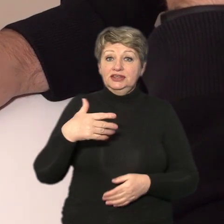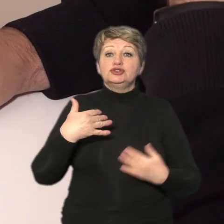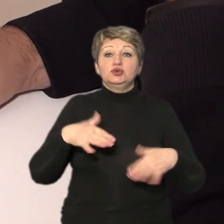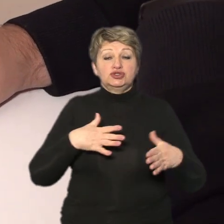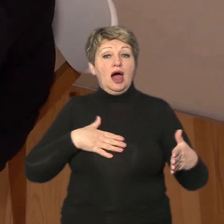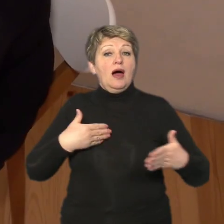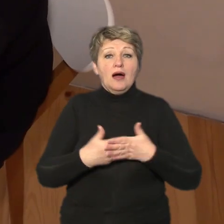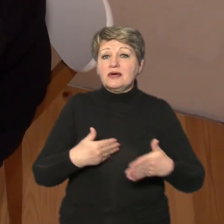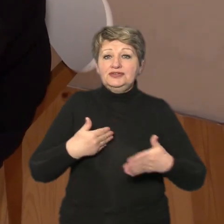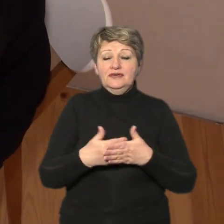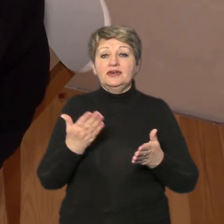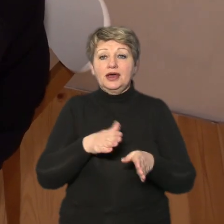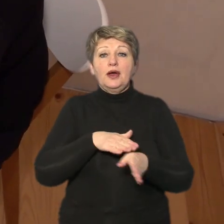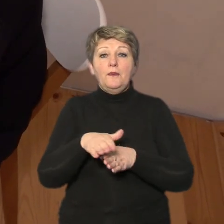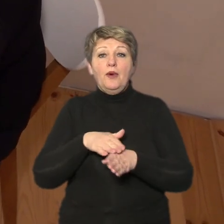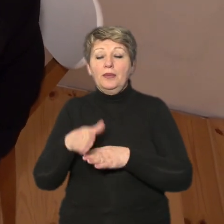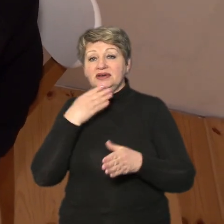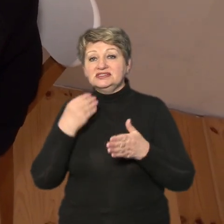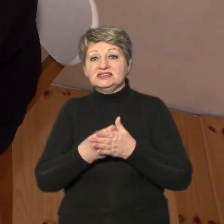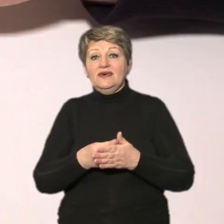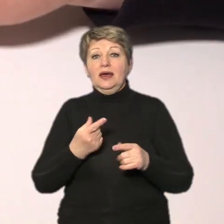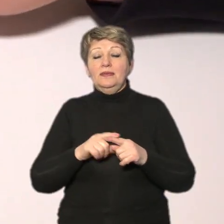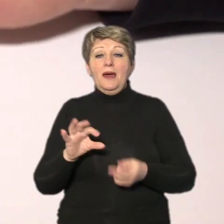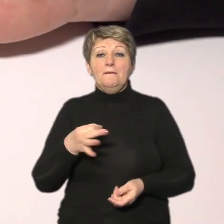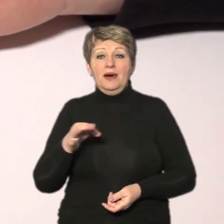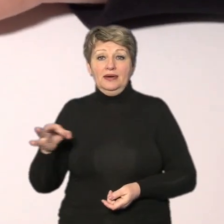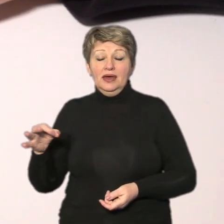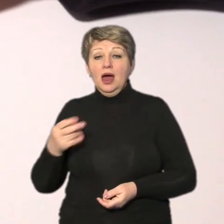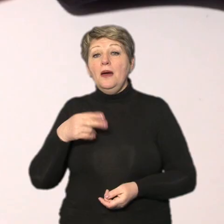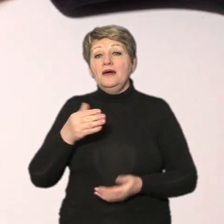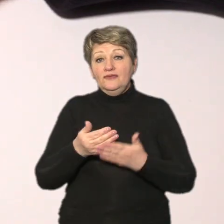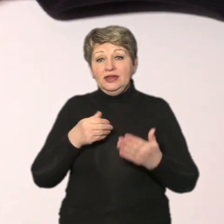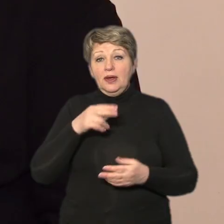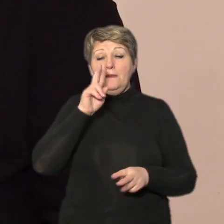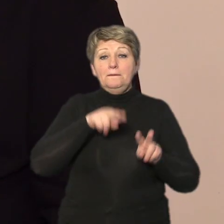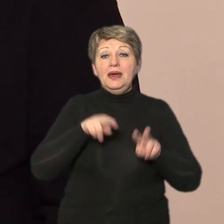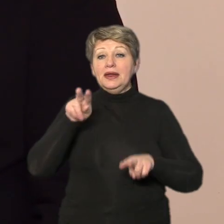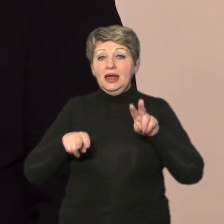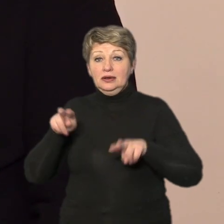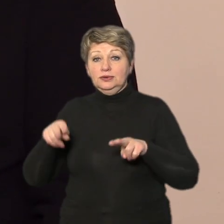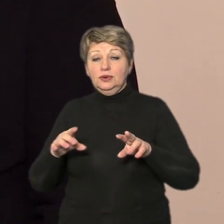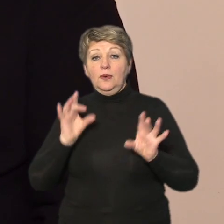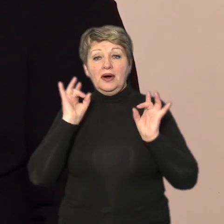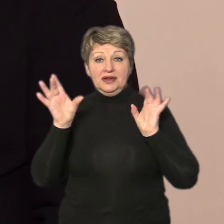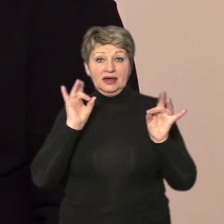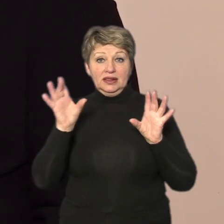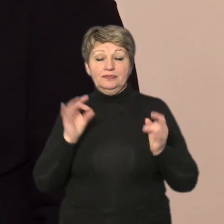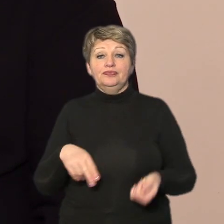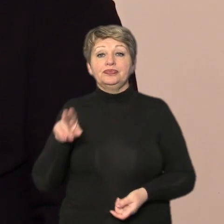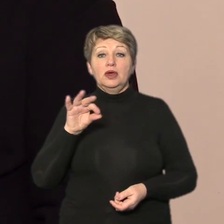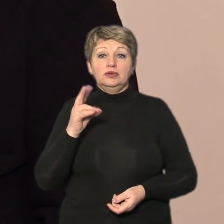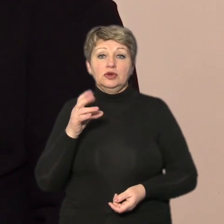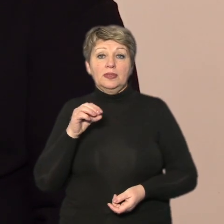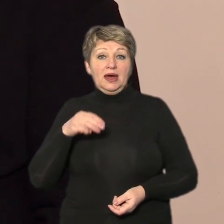які і поповнюють скарбничку своїми донатами та монетизацією від перегляду реклами стосовно донатів